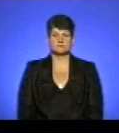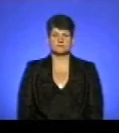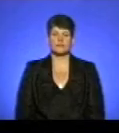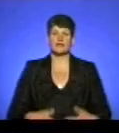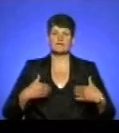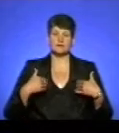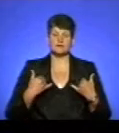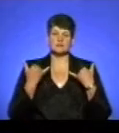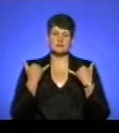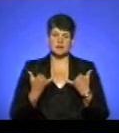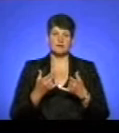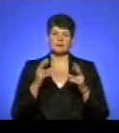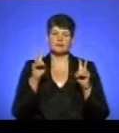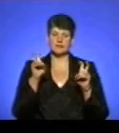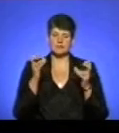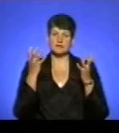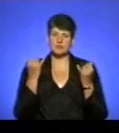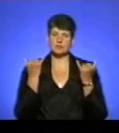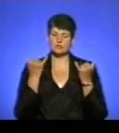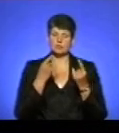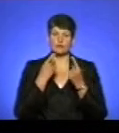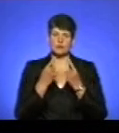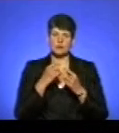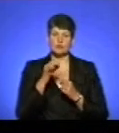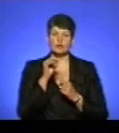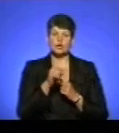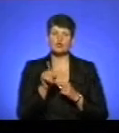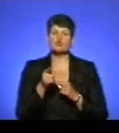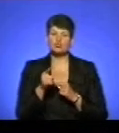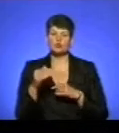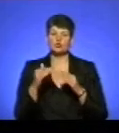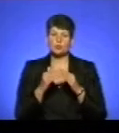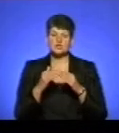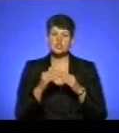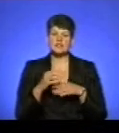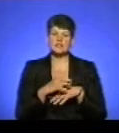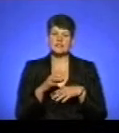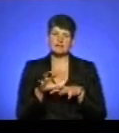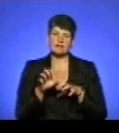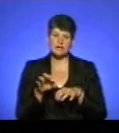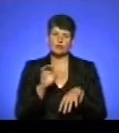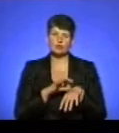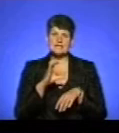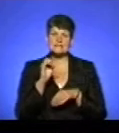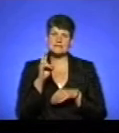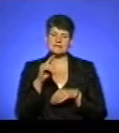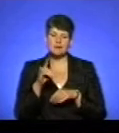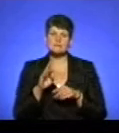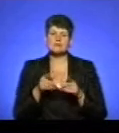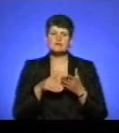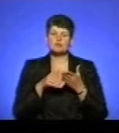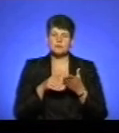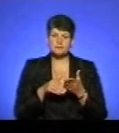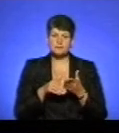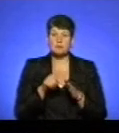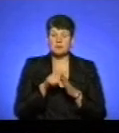Вітаю на часі тема дня. Сьогодні будемо говорити про те, чому домашні тварини хворюють на сказ і як цьому зарадити. Приводом для розмови